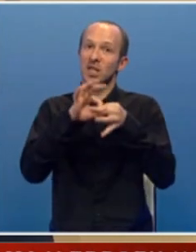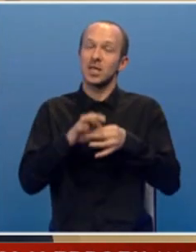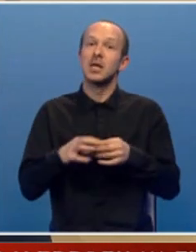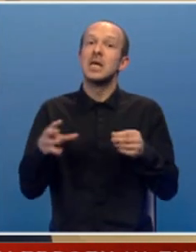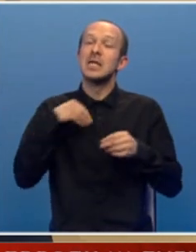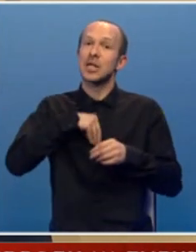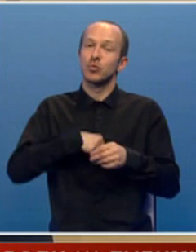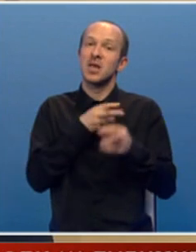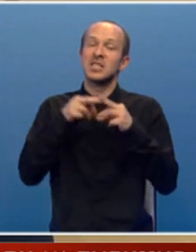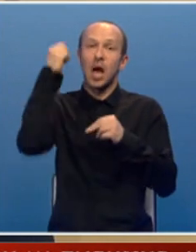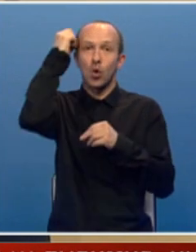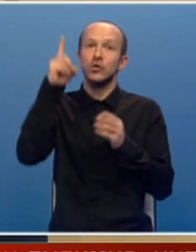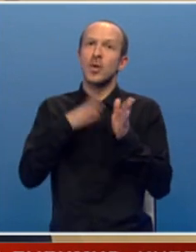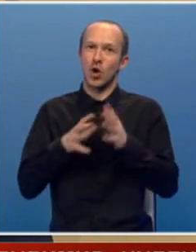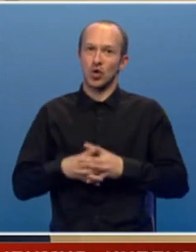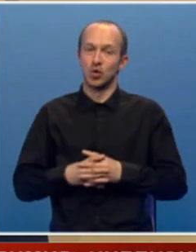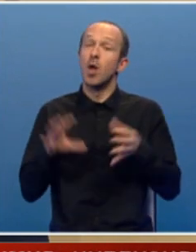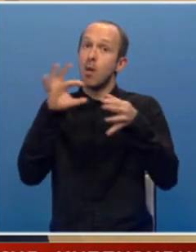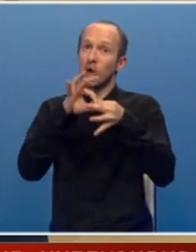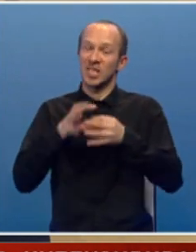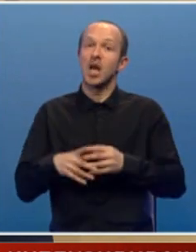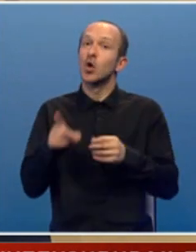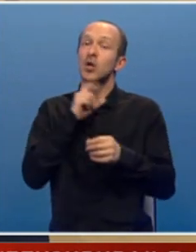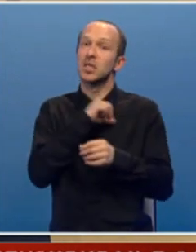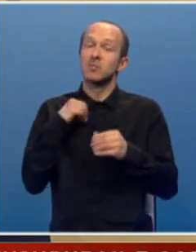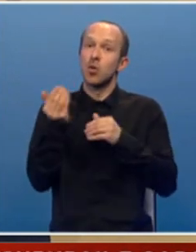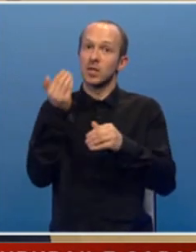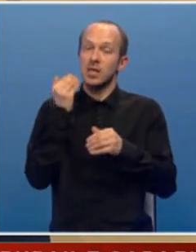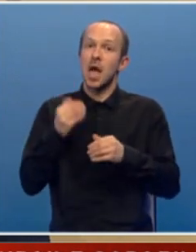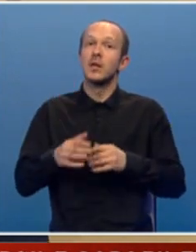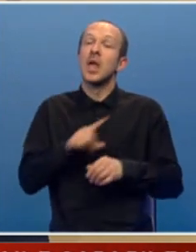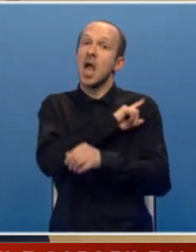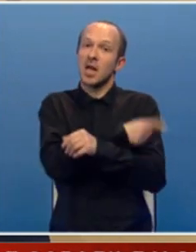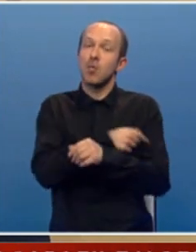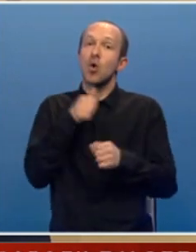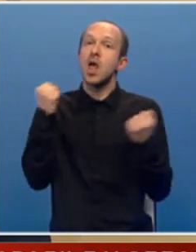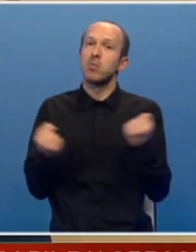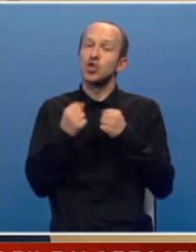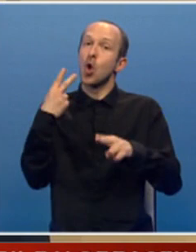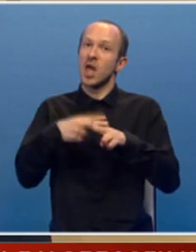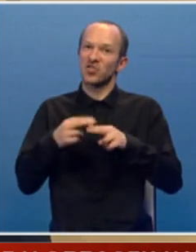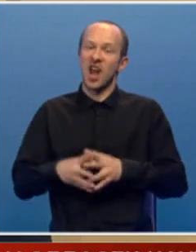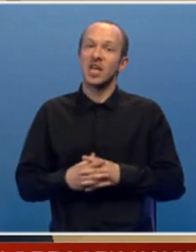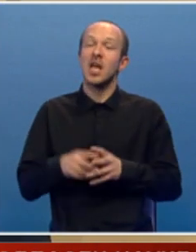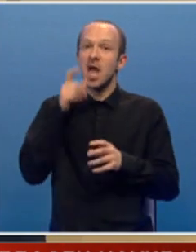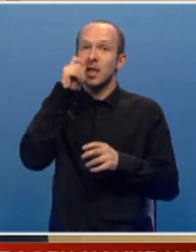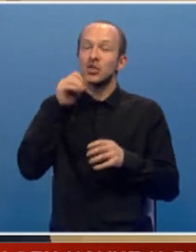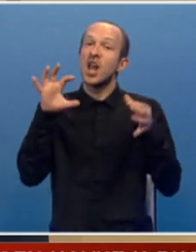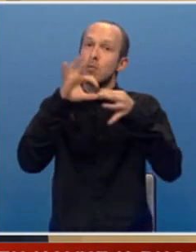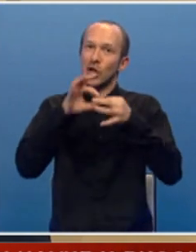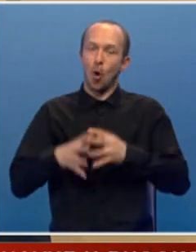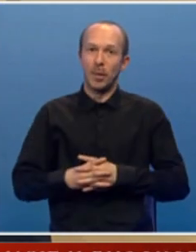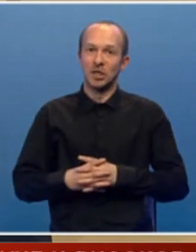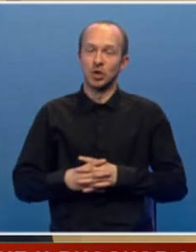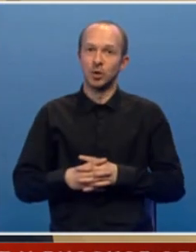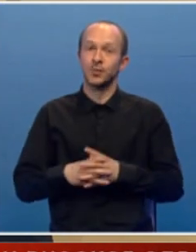Zadužbina za Kosovo i Metohiju. projekta koji smo tada smjelo, hrabro i ambiciozno nazvali nacionalnim projektom.